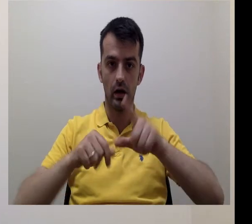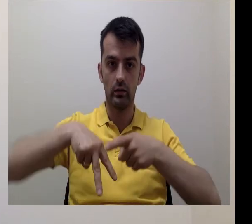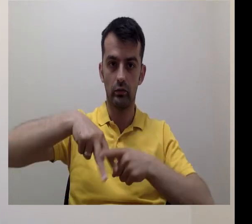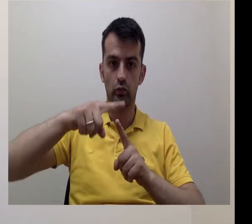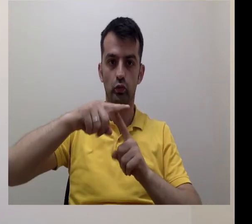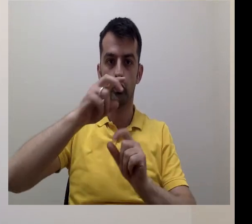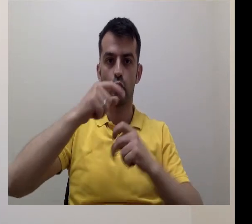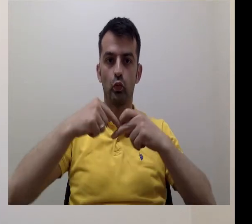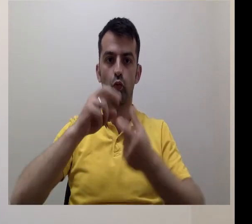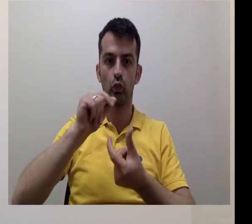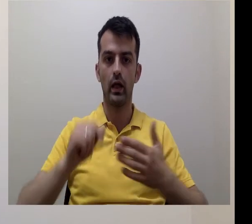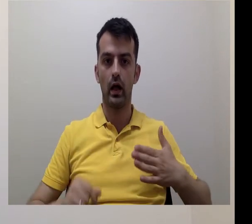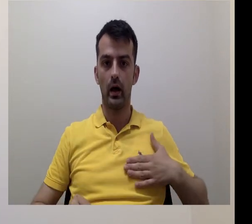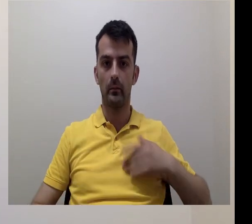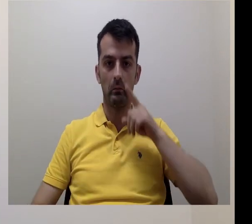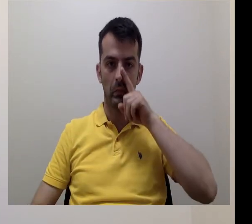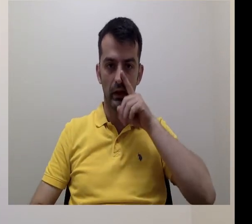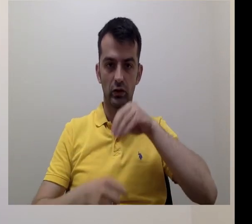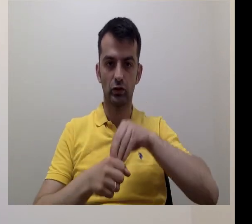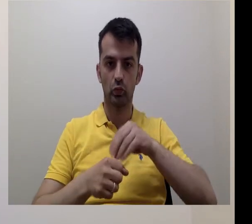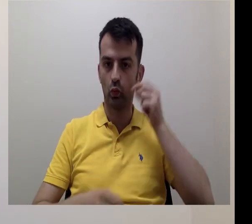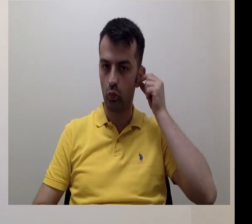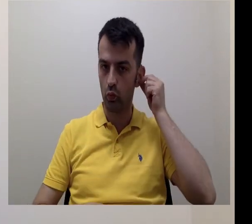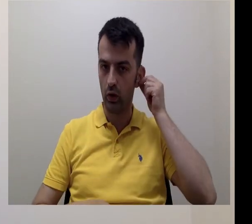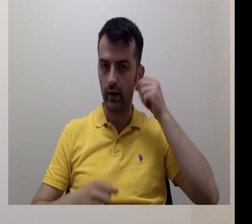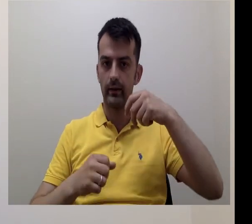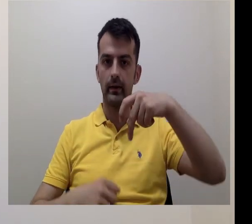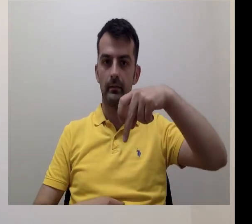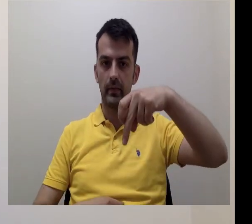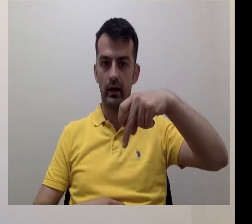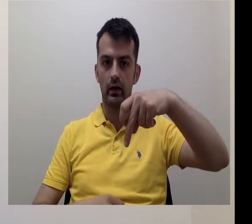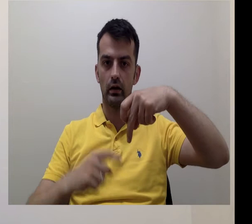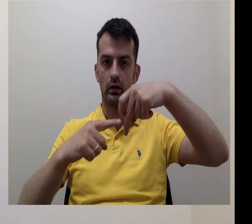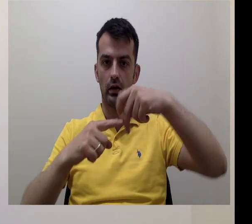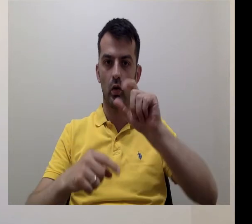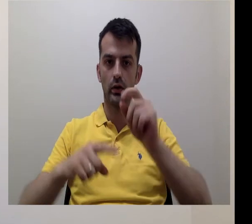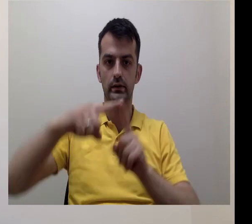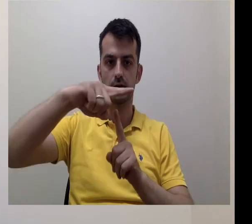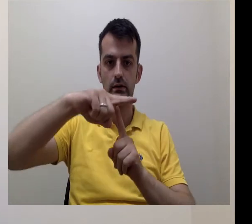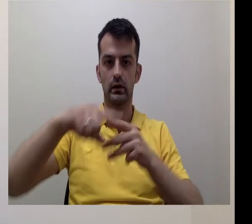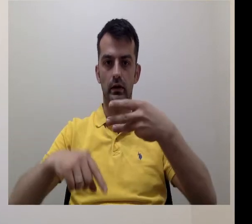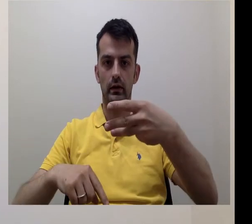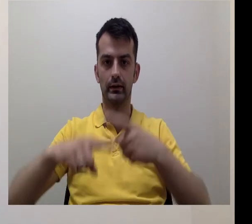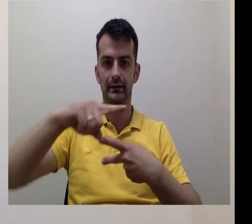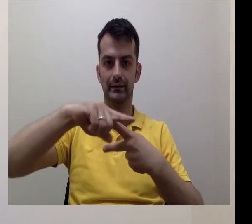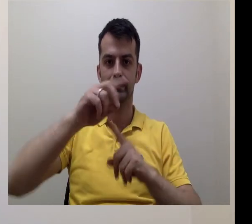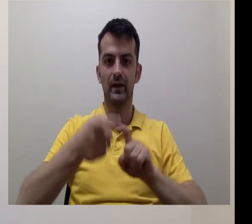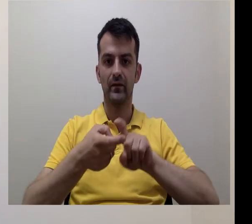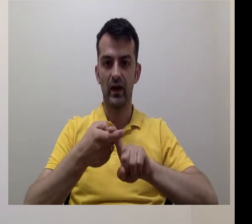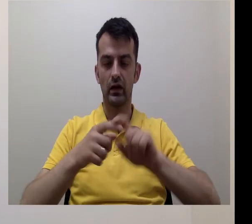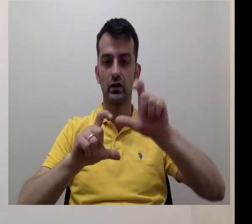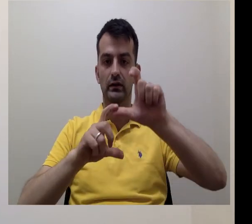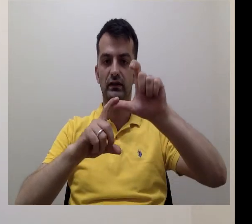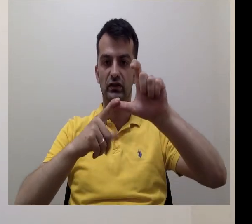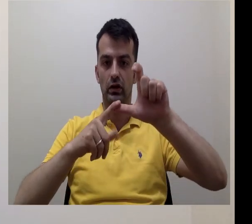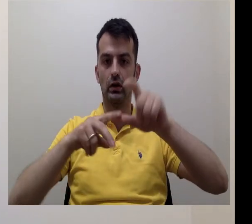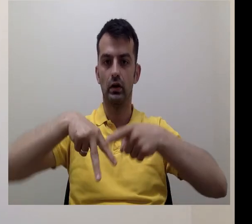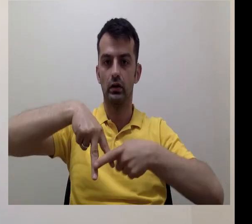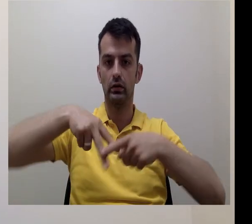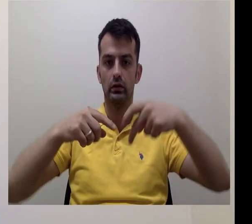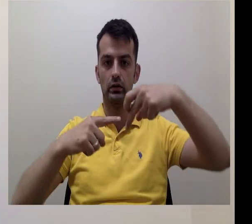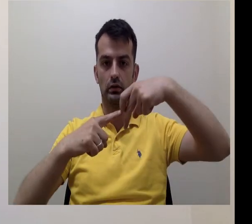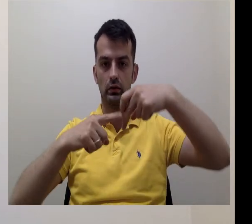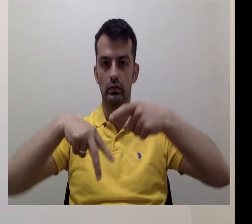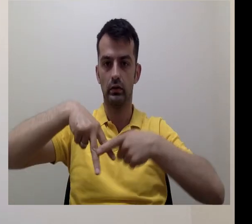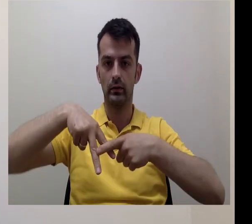özellikle 3-3 ayı etkili olduğu için kontrollü MR çekimleri yapılmaktadır. Bu nedenle dolayı hamile olup